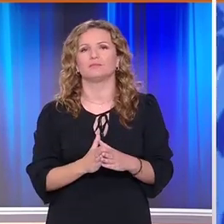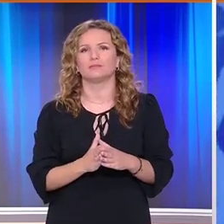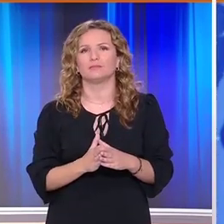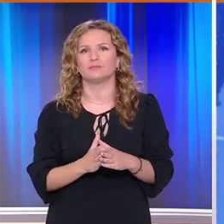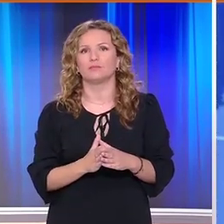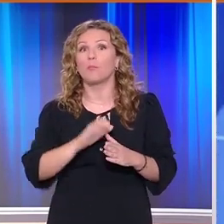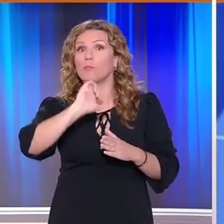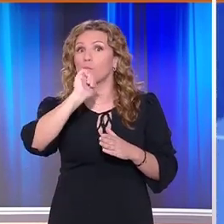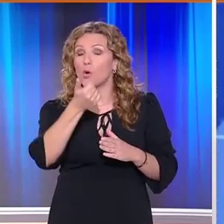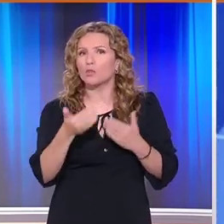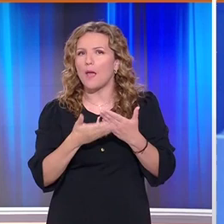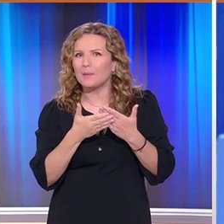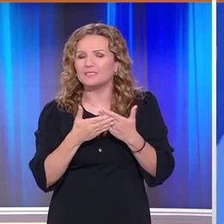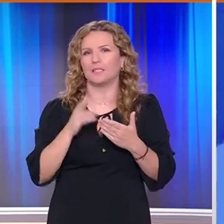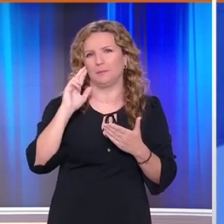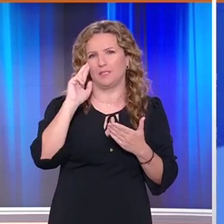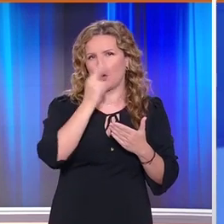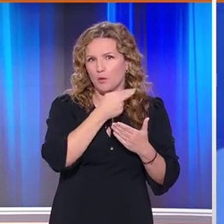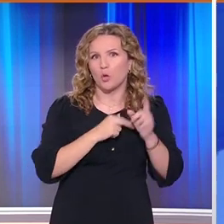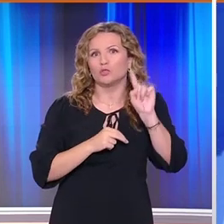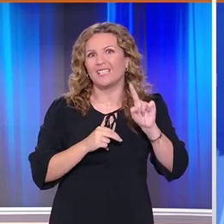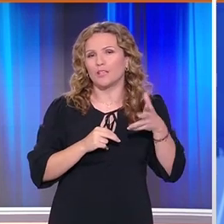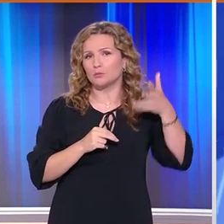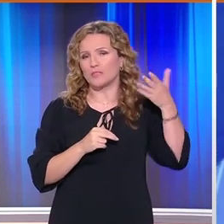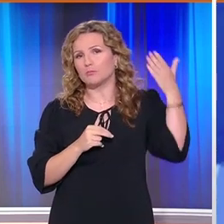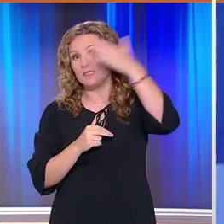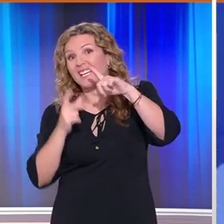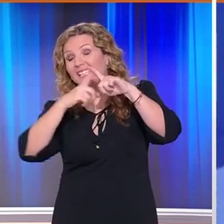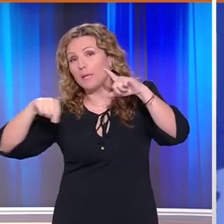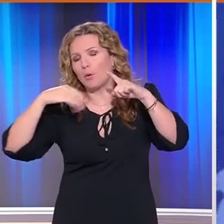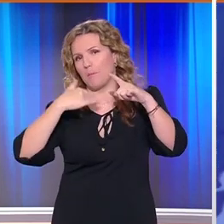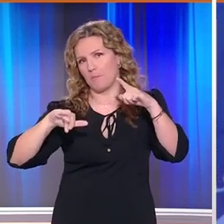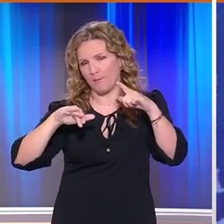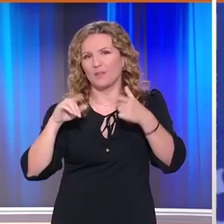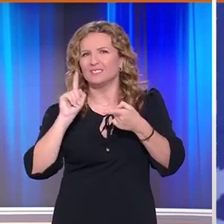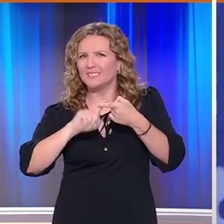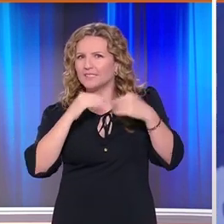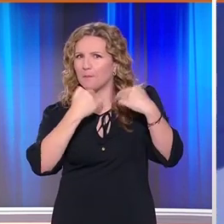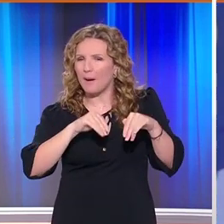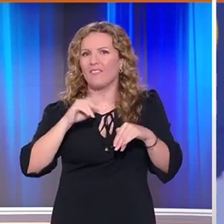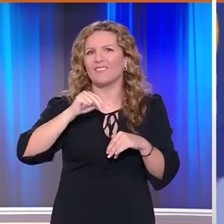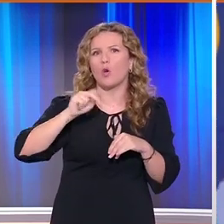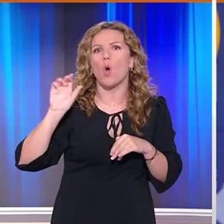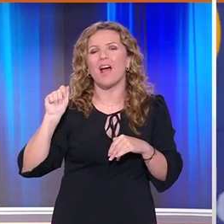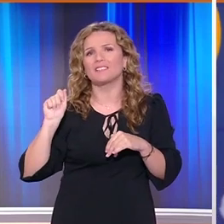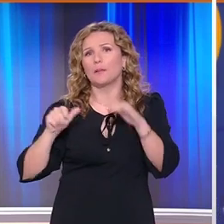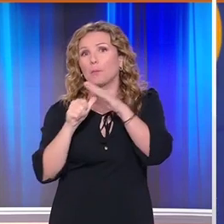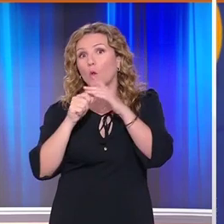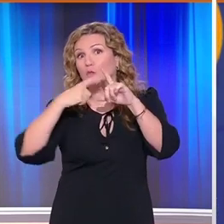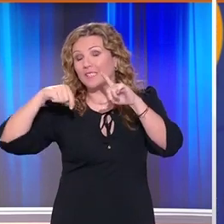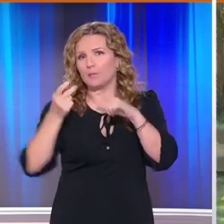Την πρώτη του επίσκεψη ως πρωθυπουργός πραγματοποιής στην Κύπρο ο Κυριάκος Μητσοτάκης στη συνάντηση που είχε με τον Νίκο Αναστασιάδη